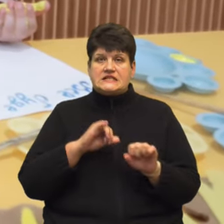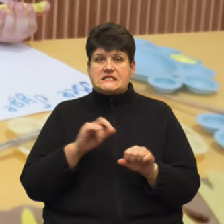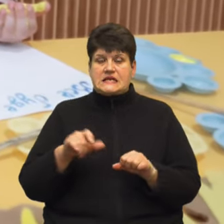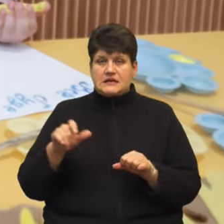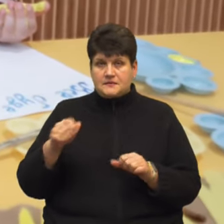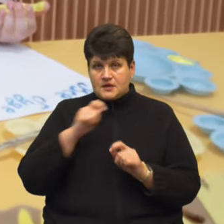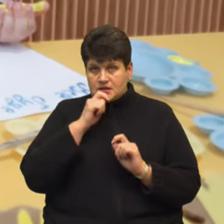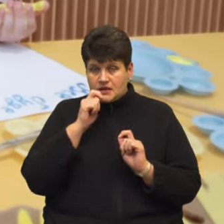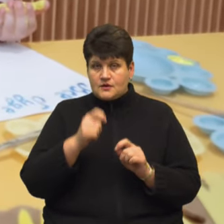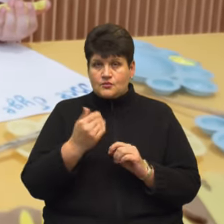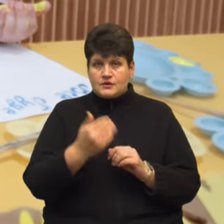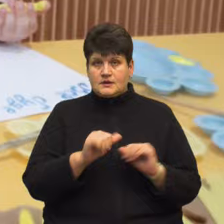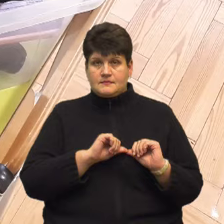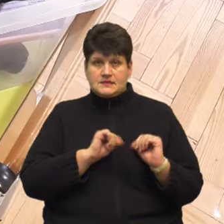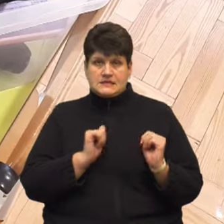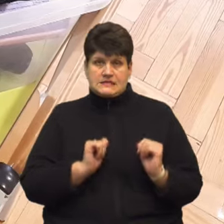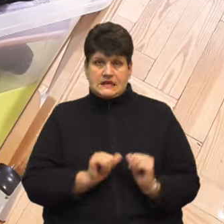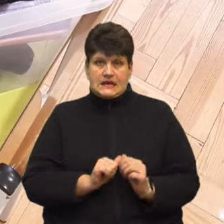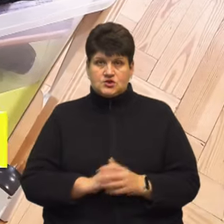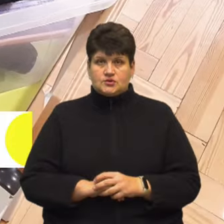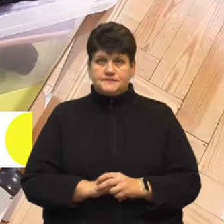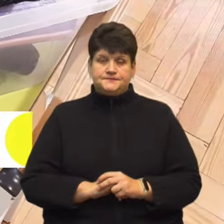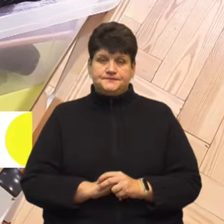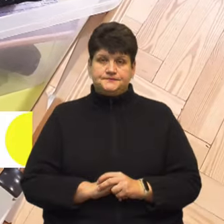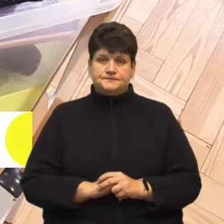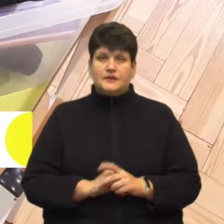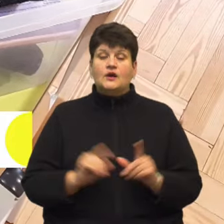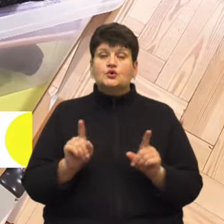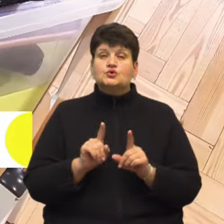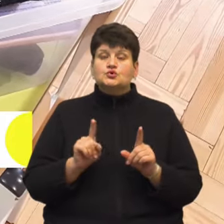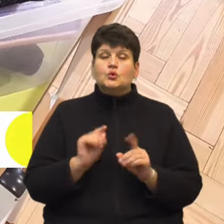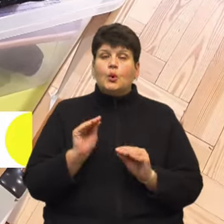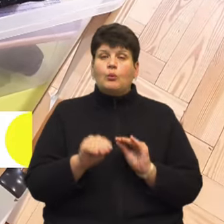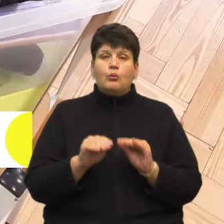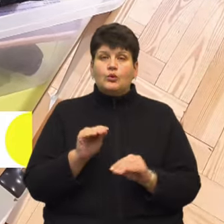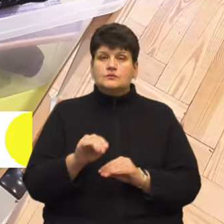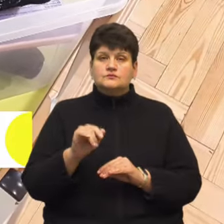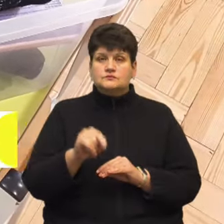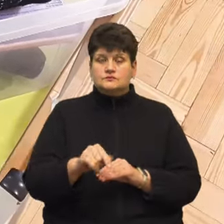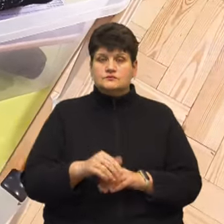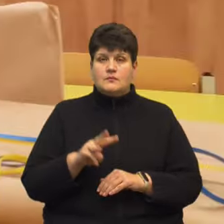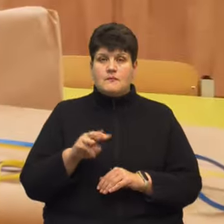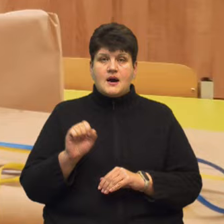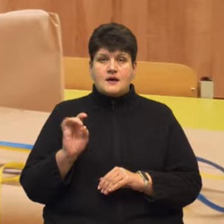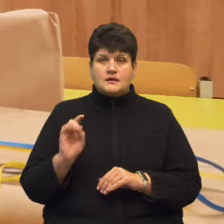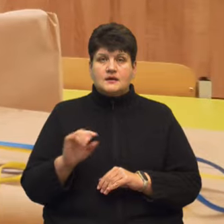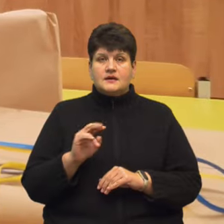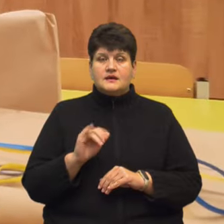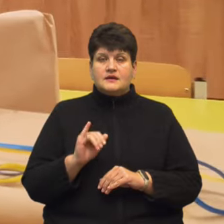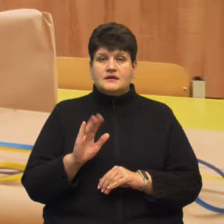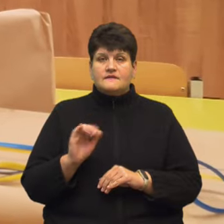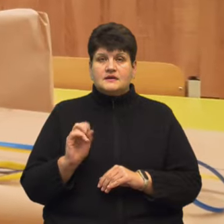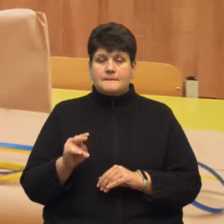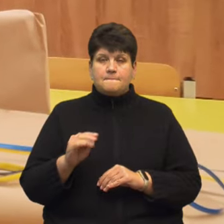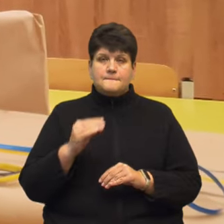даруємо їм сердечки. Що поклав у подарунковий бокс, розповів Марк Івасюк. Печиво,